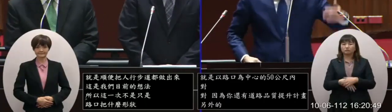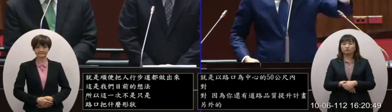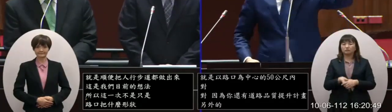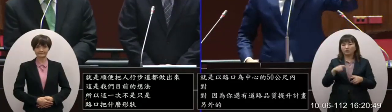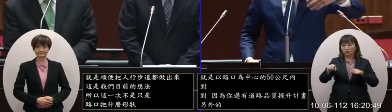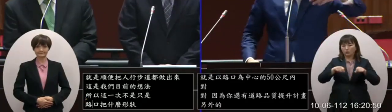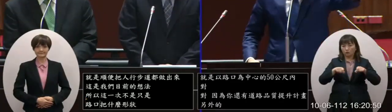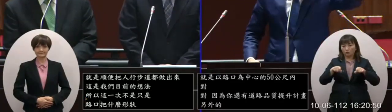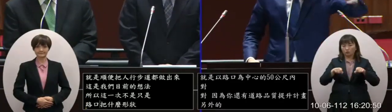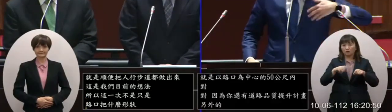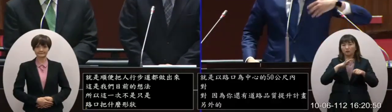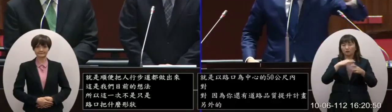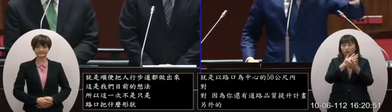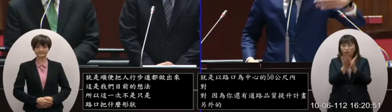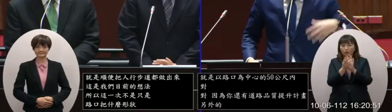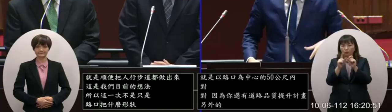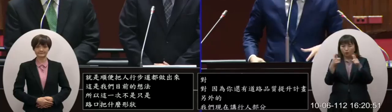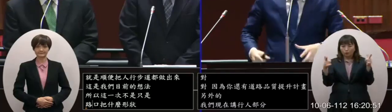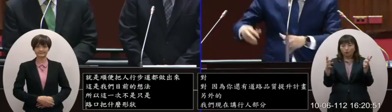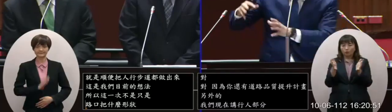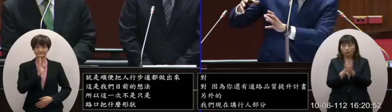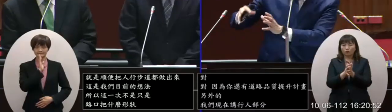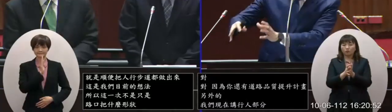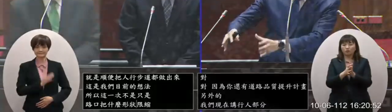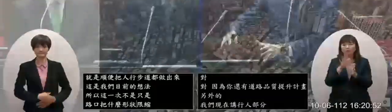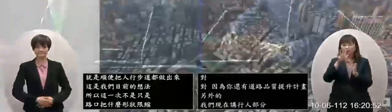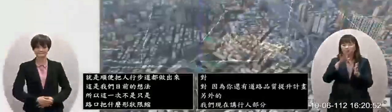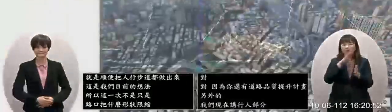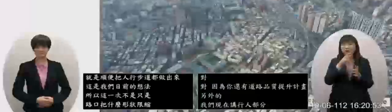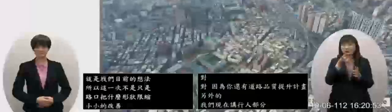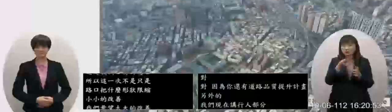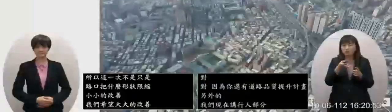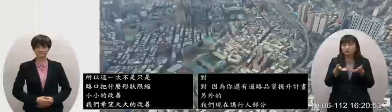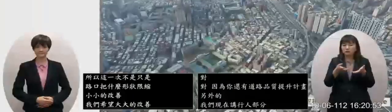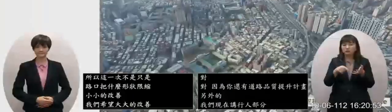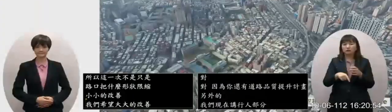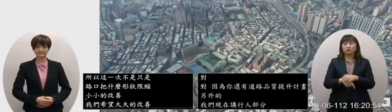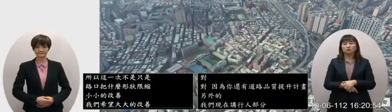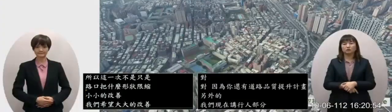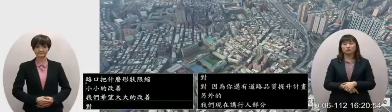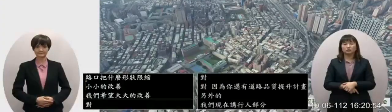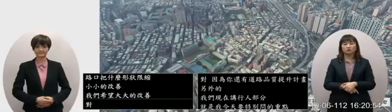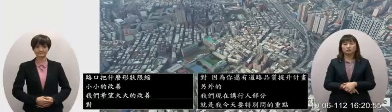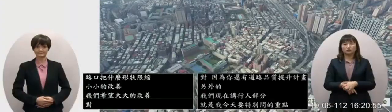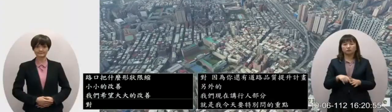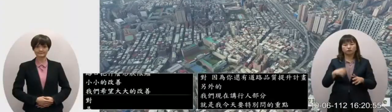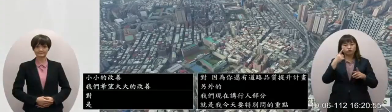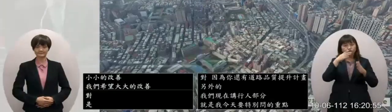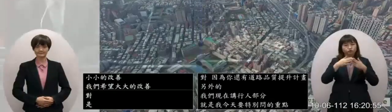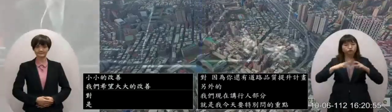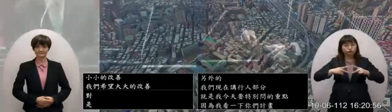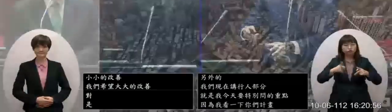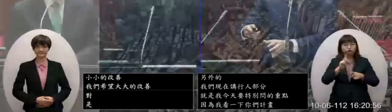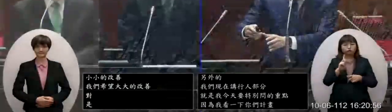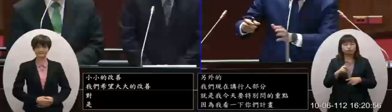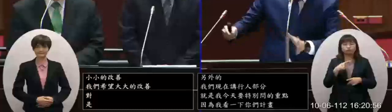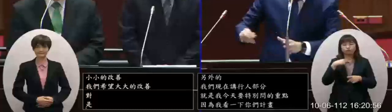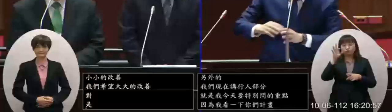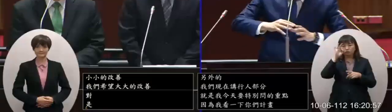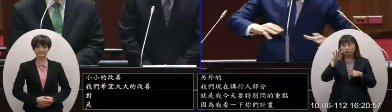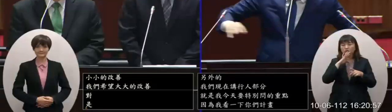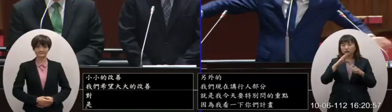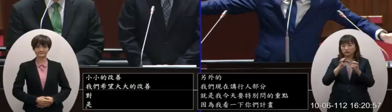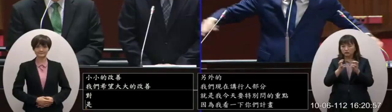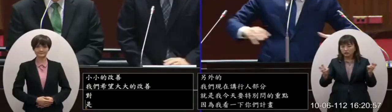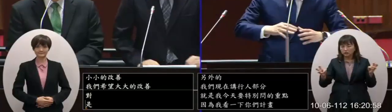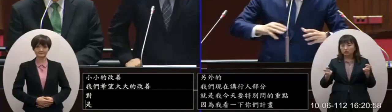你們的計劃零零種種很多我看到點的部分然後這個點我要做什麼改善我會看到線